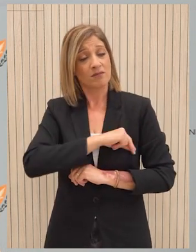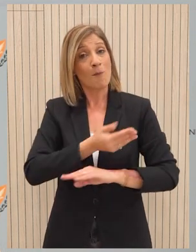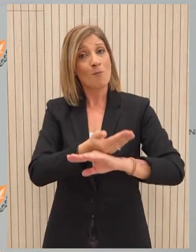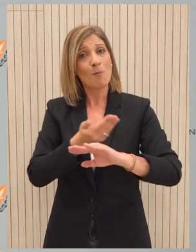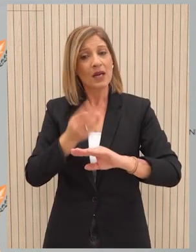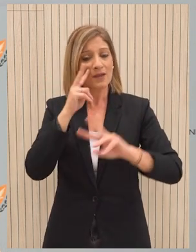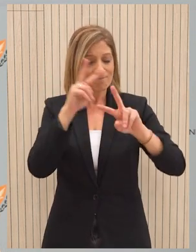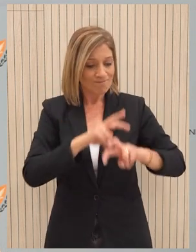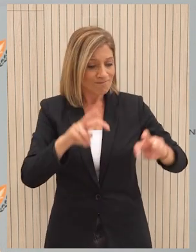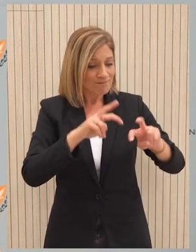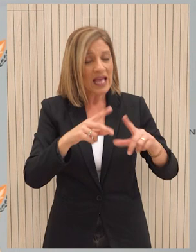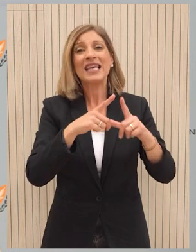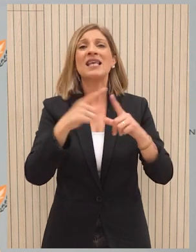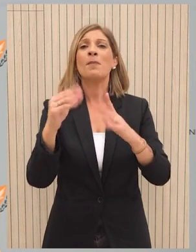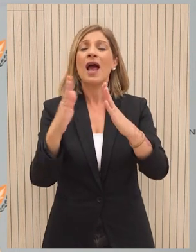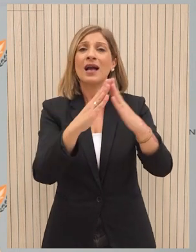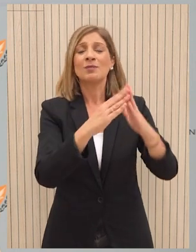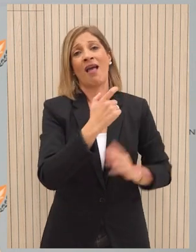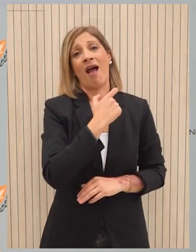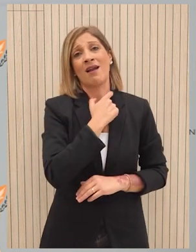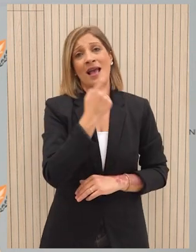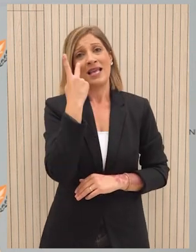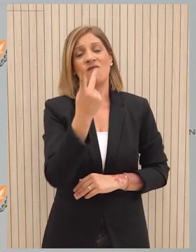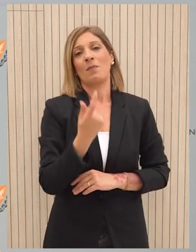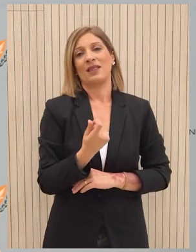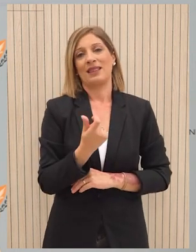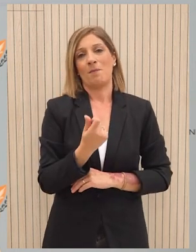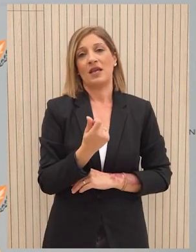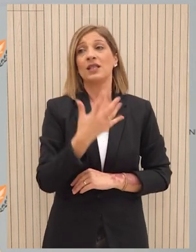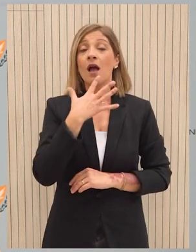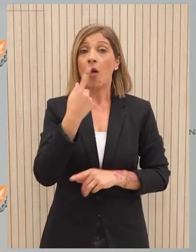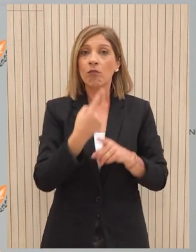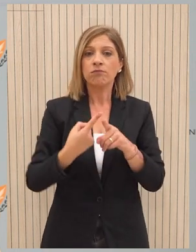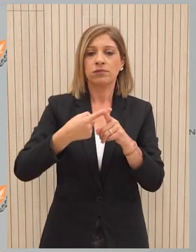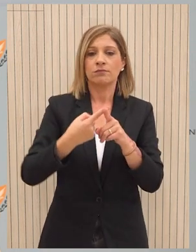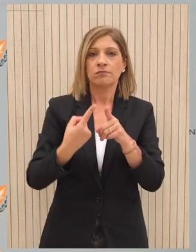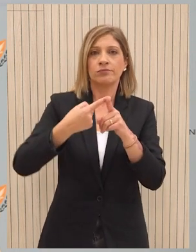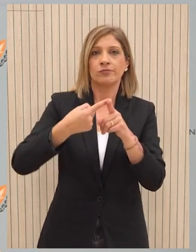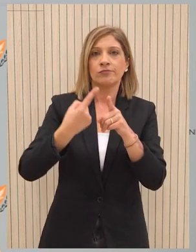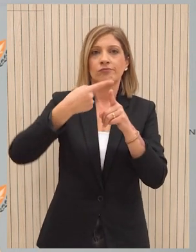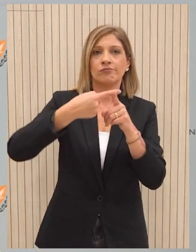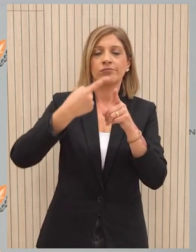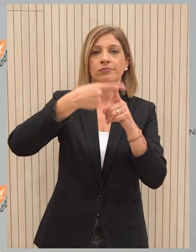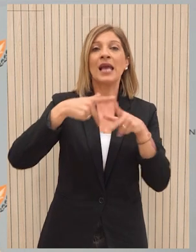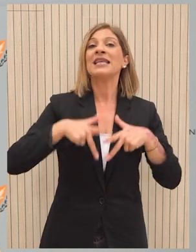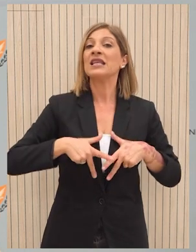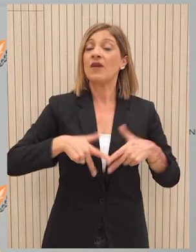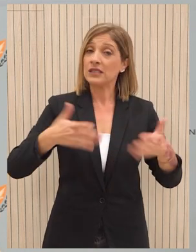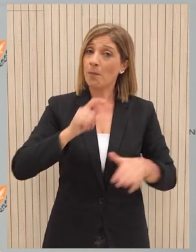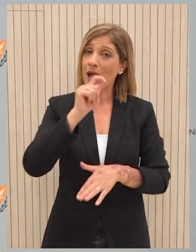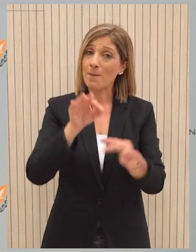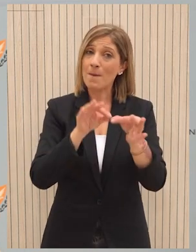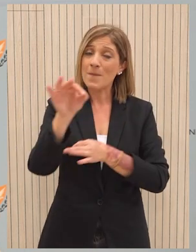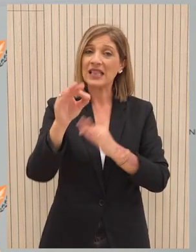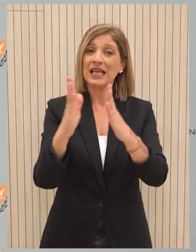τέτοιων εργαλείων στα κυπριακά νοικοκυριά είναι πολλαπλά. Ιδιαίτερα όταν προστίθεται στα μέτρα που η κυβέρνηση ήδη έχει αναγκοινώσει για στήριξη των